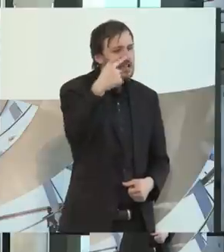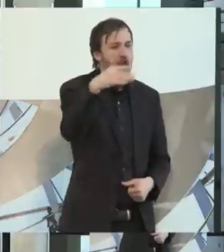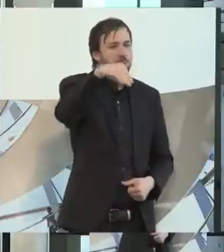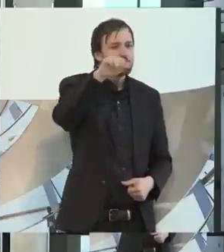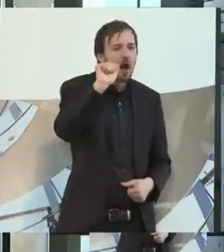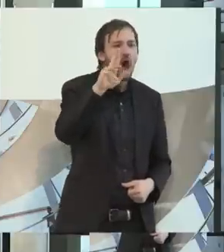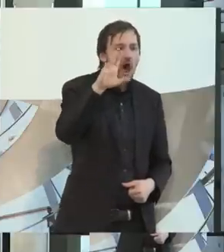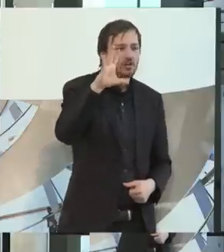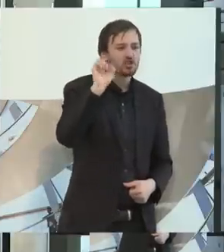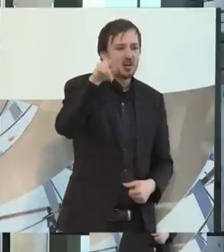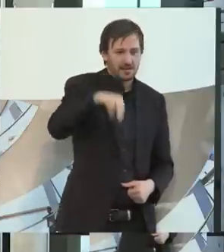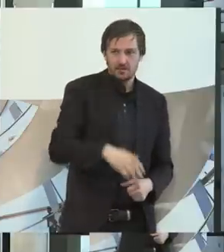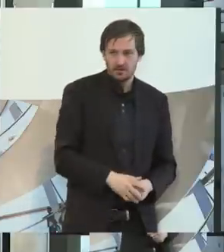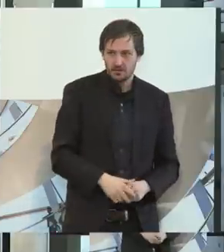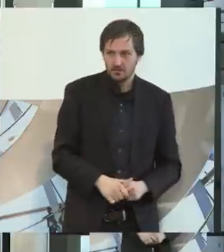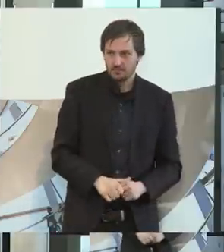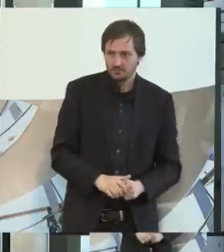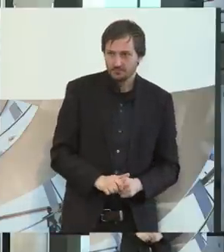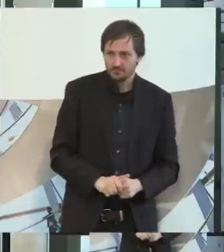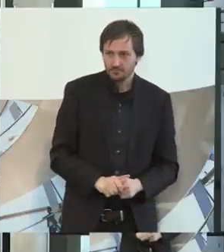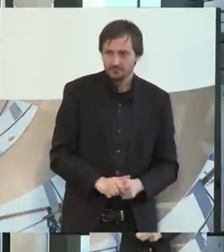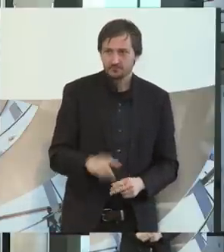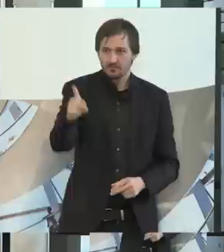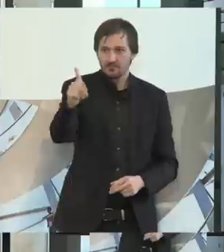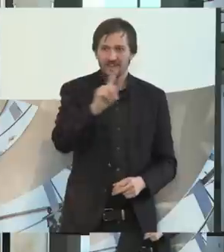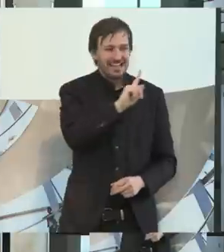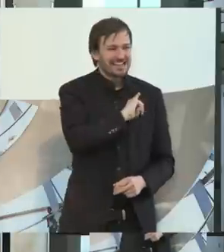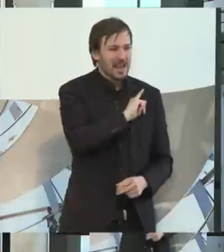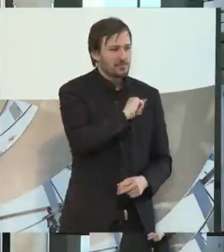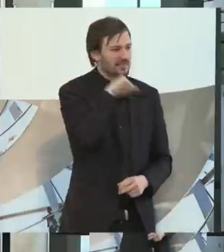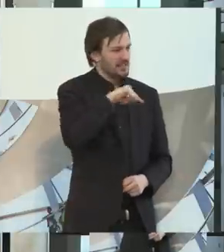Ich muss meinen vier veräußerten